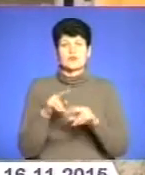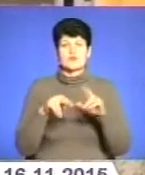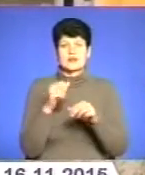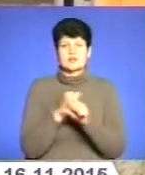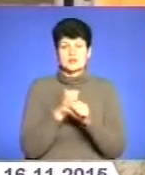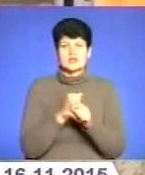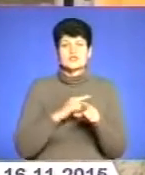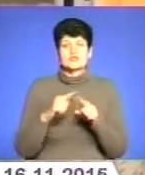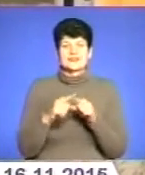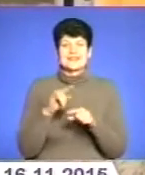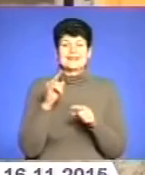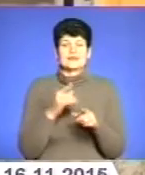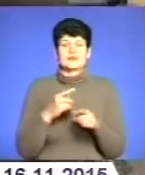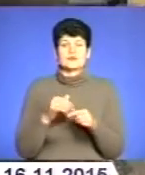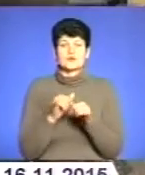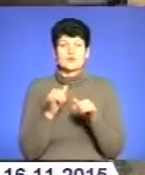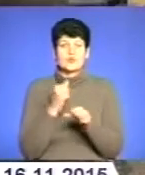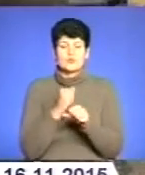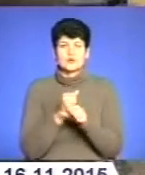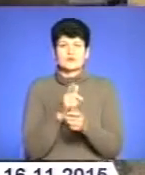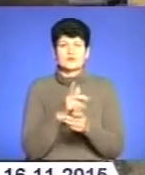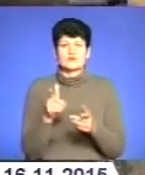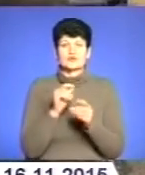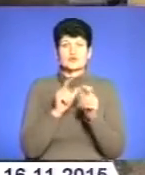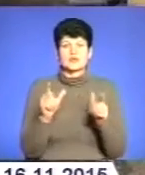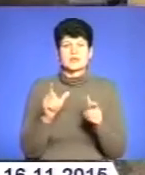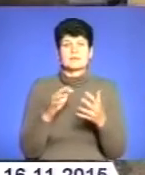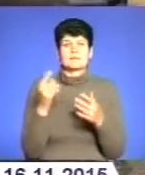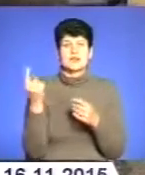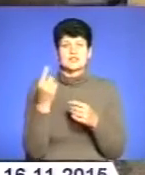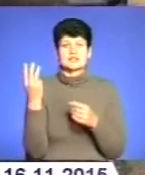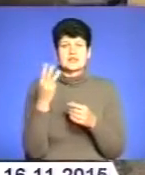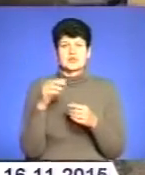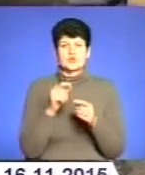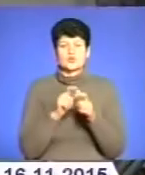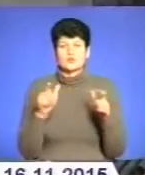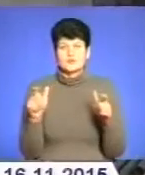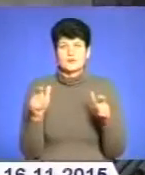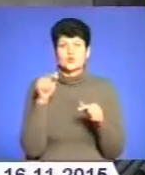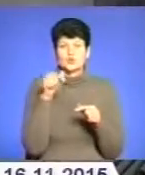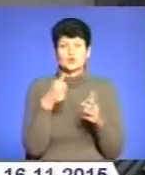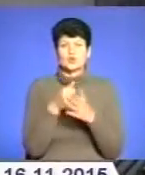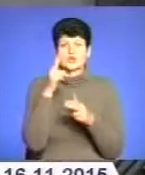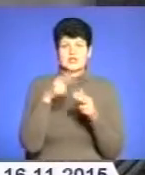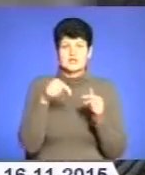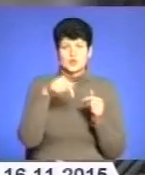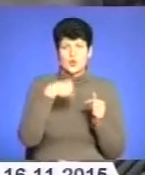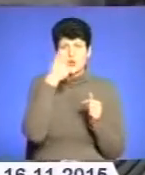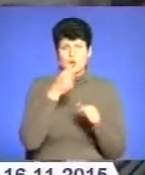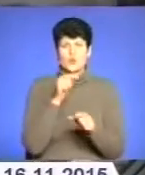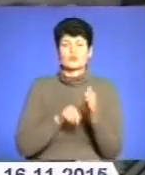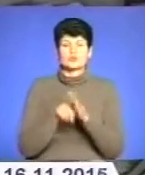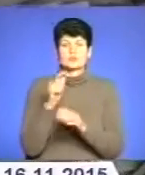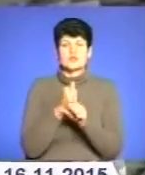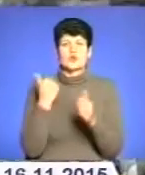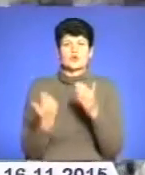тривають у загальноосвітній школі перших-других ступенів села Оришківці Гусятинського району. Тут до кінця цього року запрацюють нова